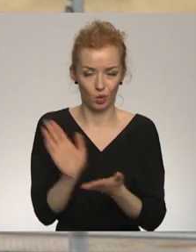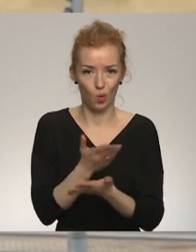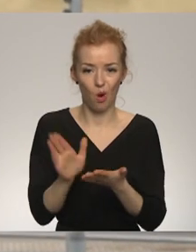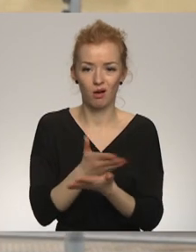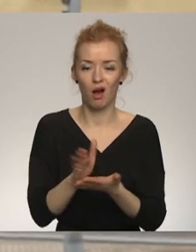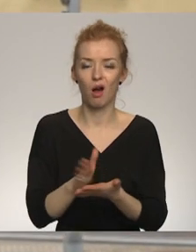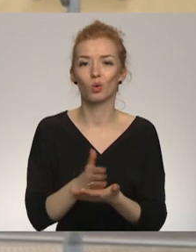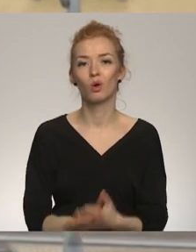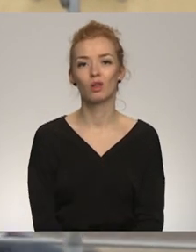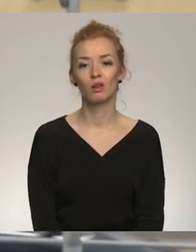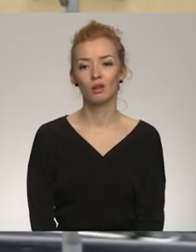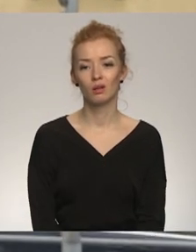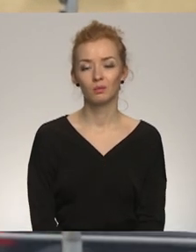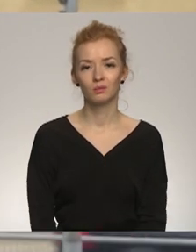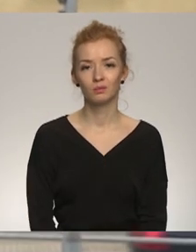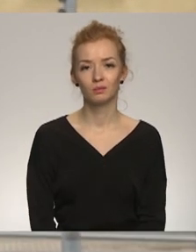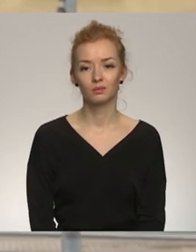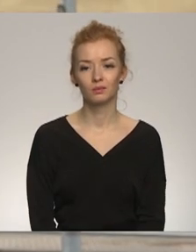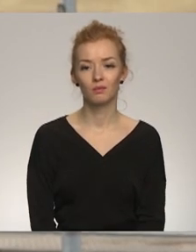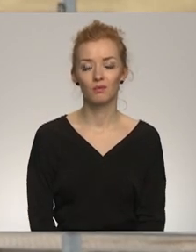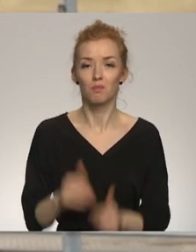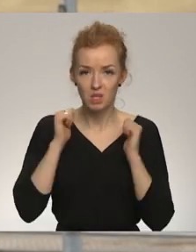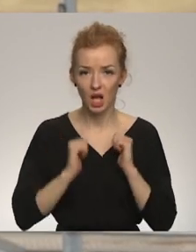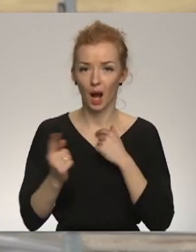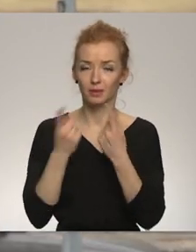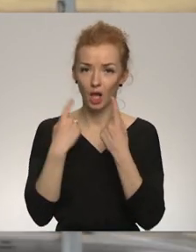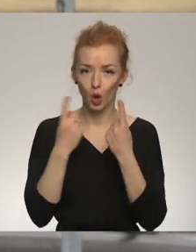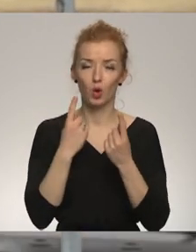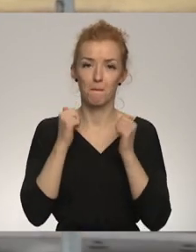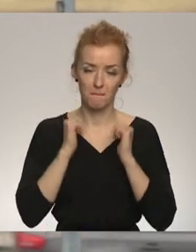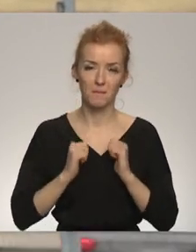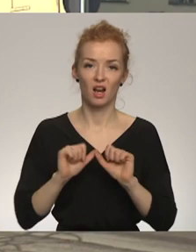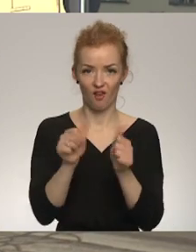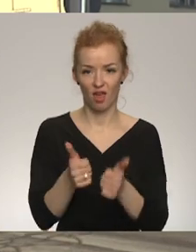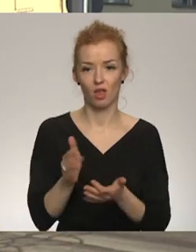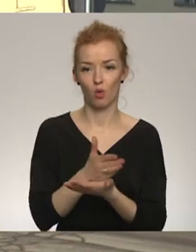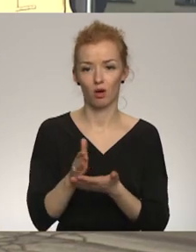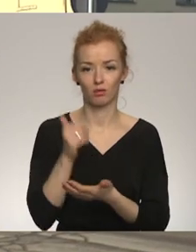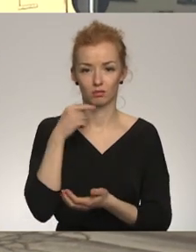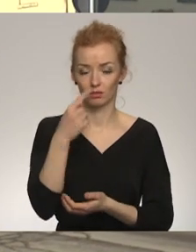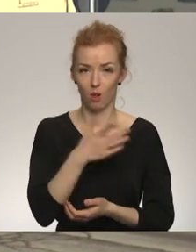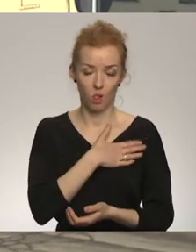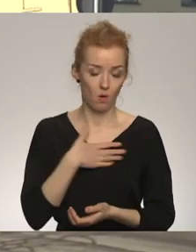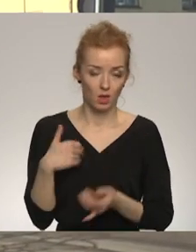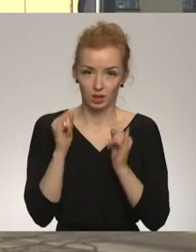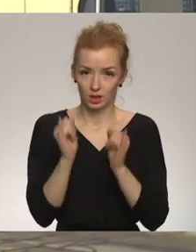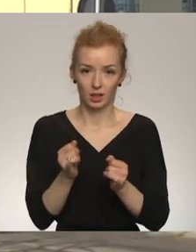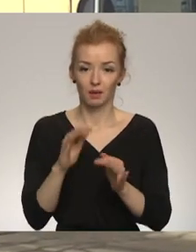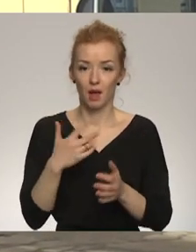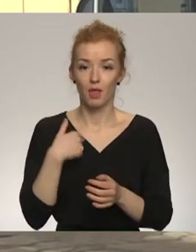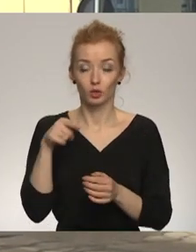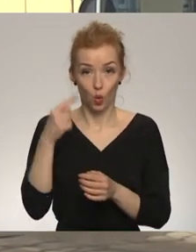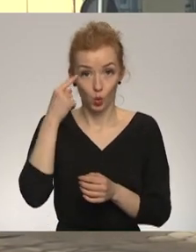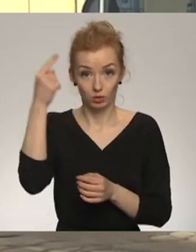mierīgu prātu viss izdarīt. Paļauties sarunām un viss un tā mierīgā ceļā viss to izdarīt. Ļoti slikti, bet es to